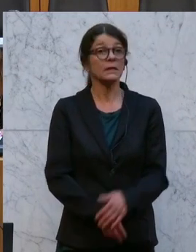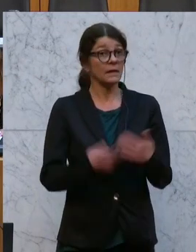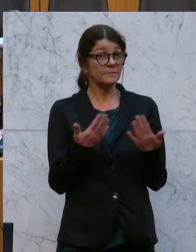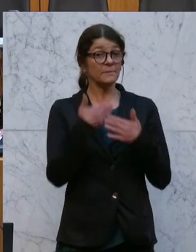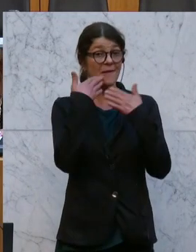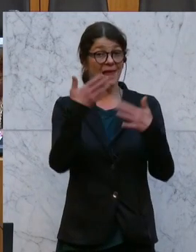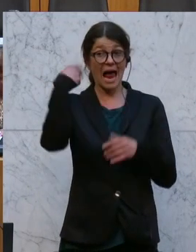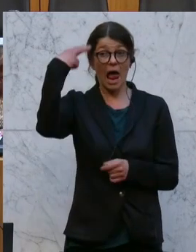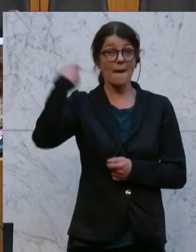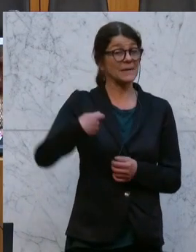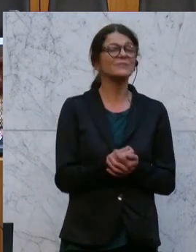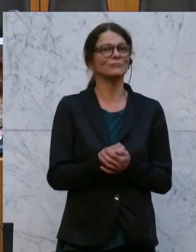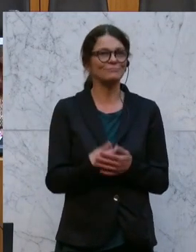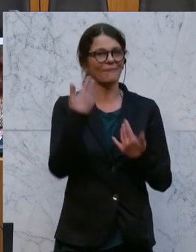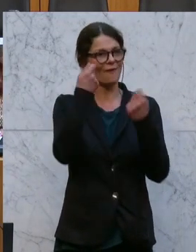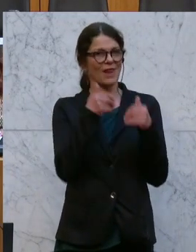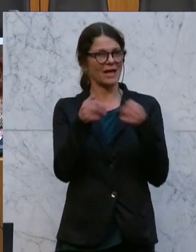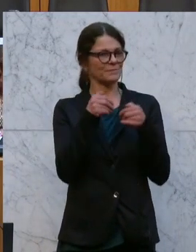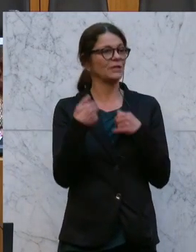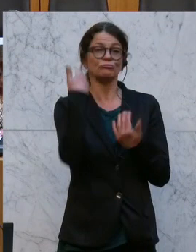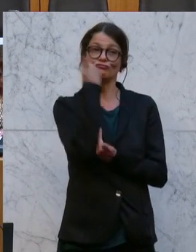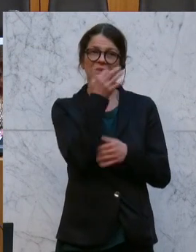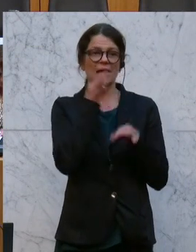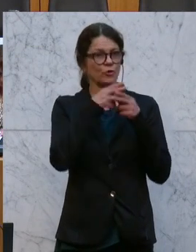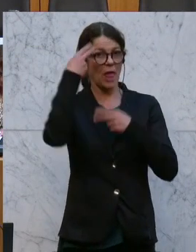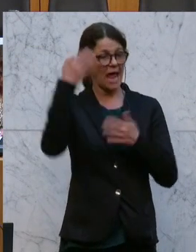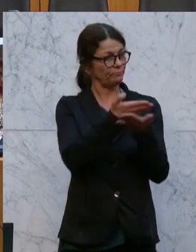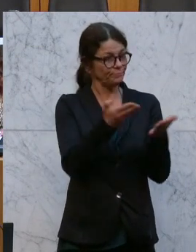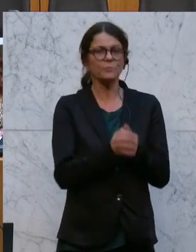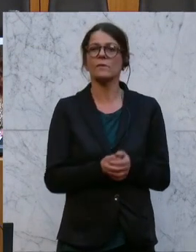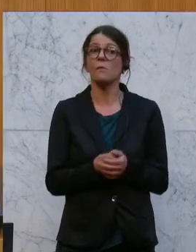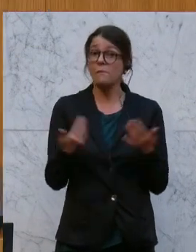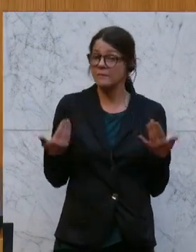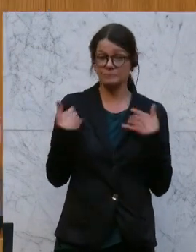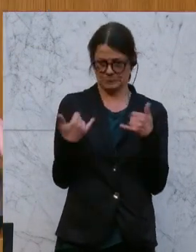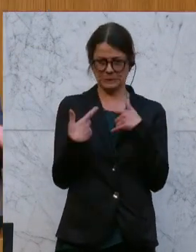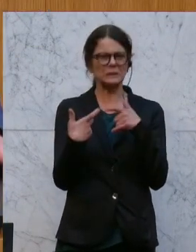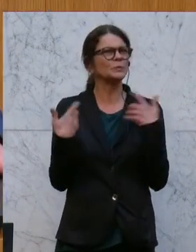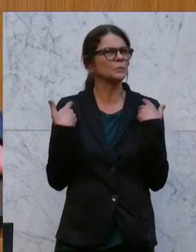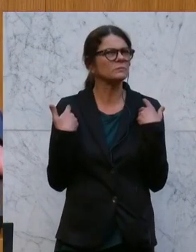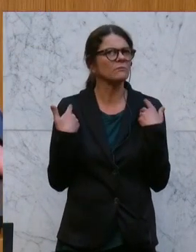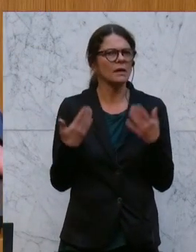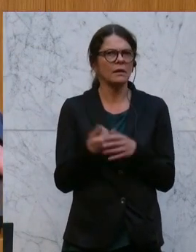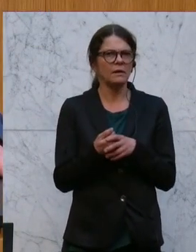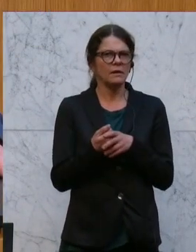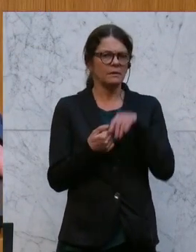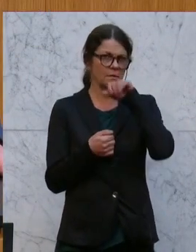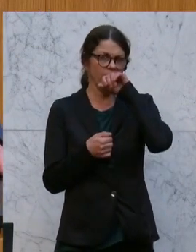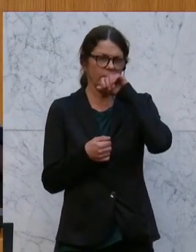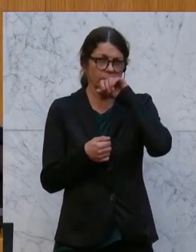Danke, Herr Präsident, Finanzminister, meine geschätzten Damen und Herren. Wir diskutieren in dem